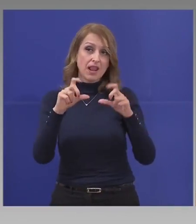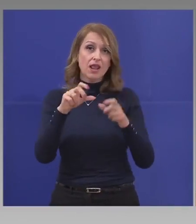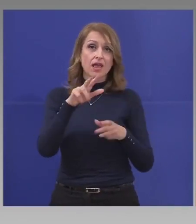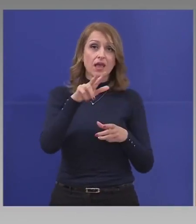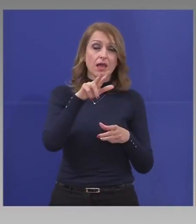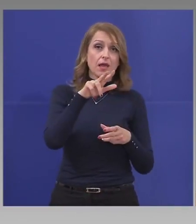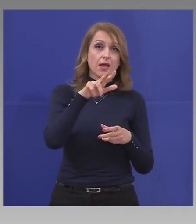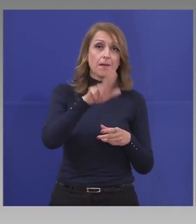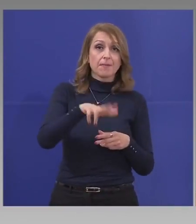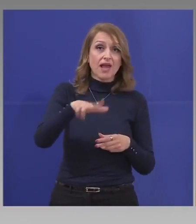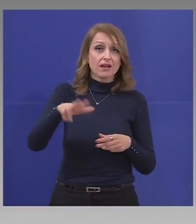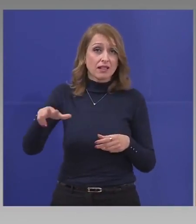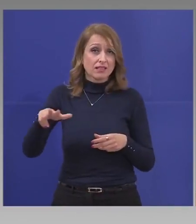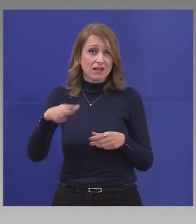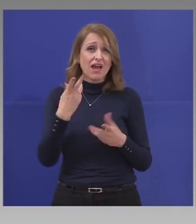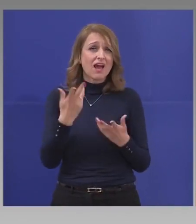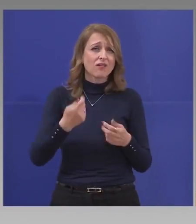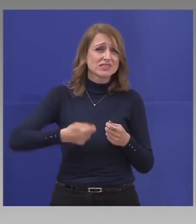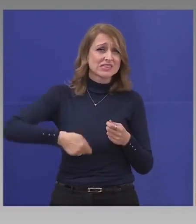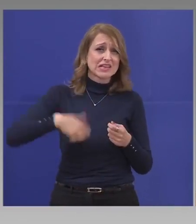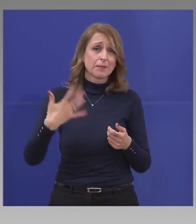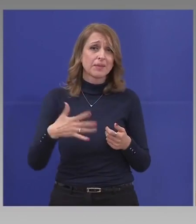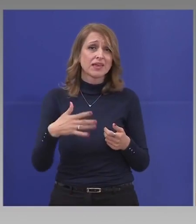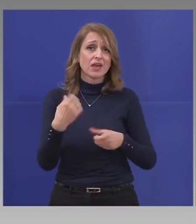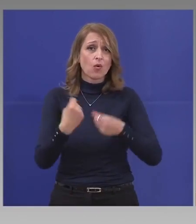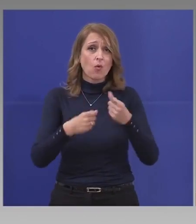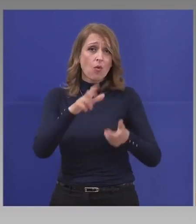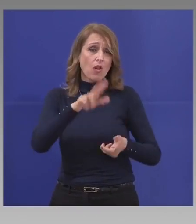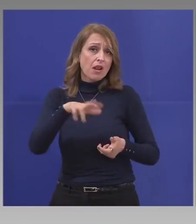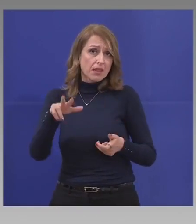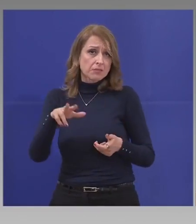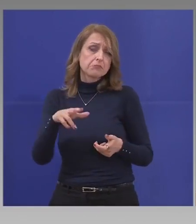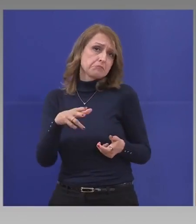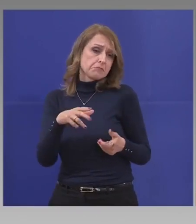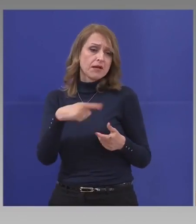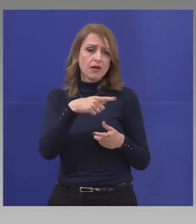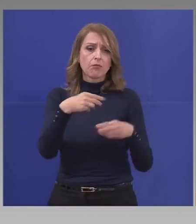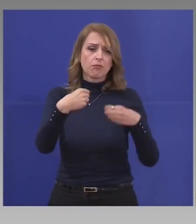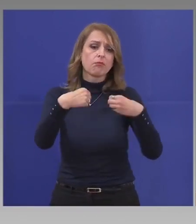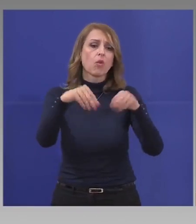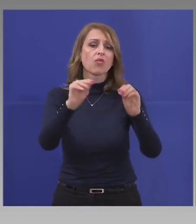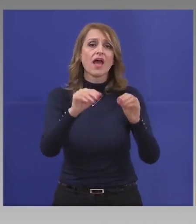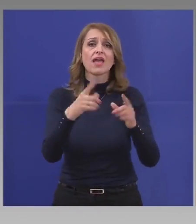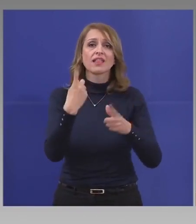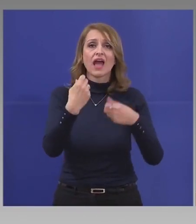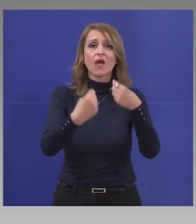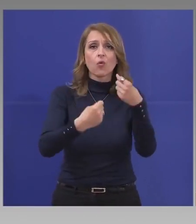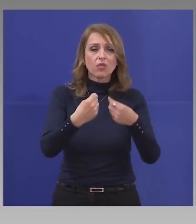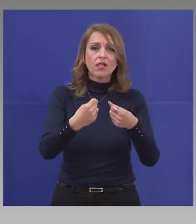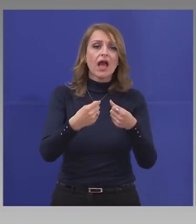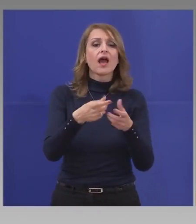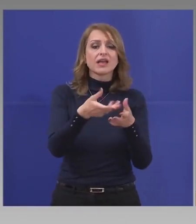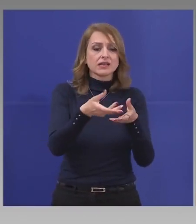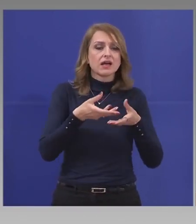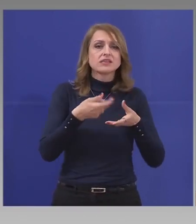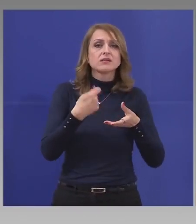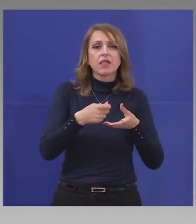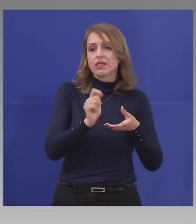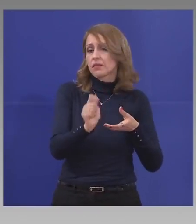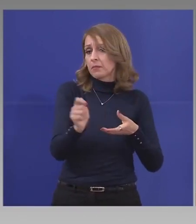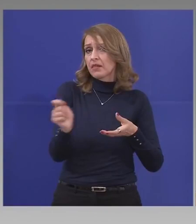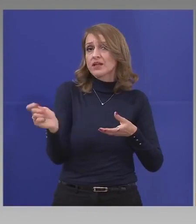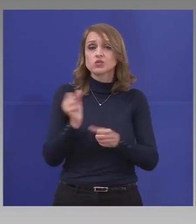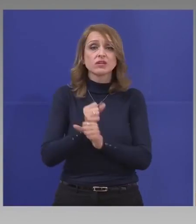ако всеки си продаде по една от колите, си плати за платите на работниците. А не да казват държавата непрекъсна.